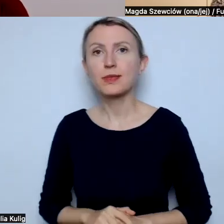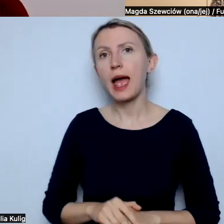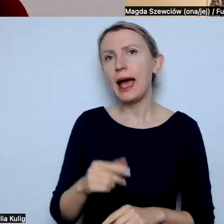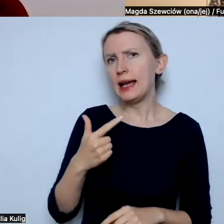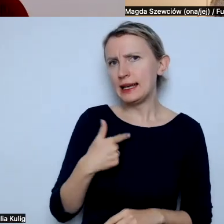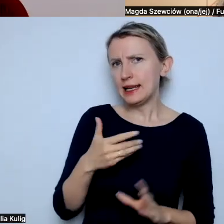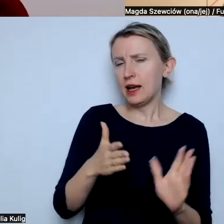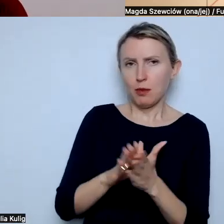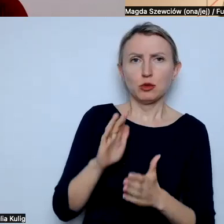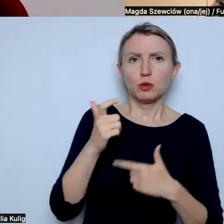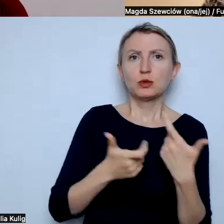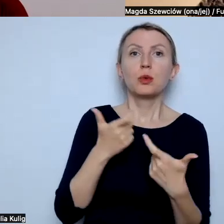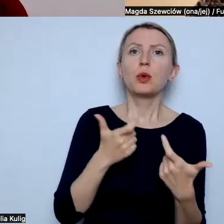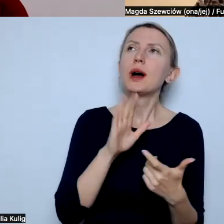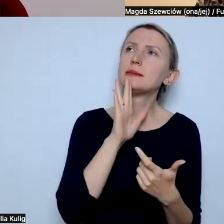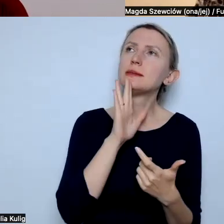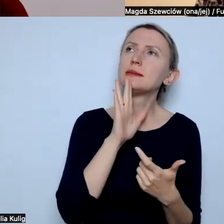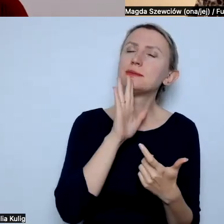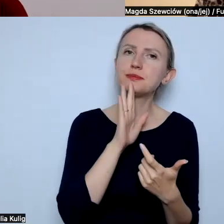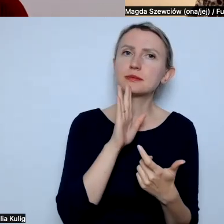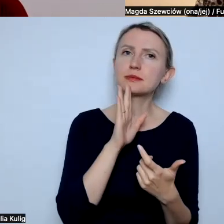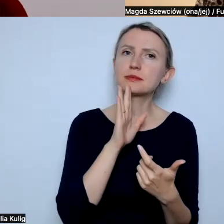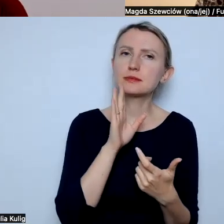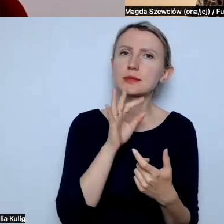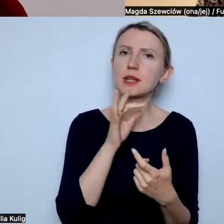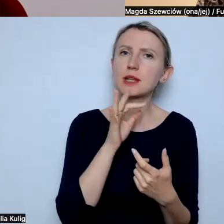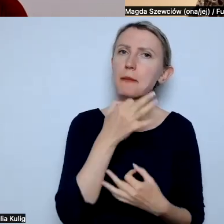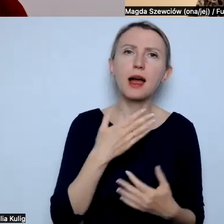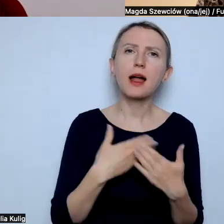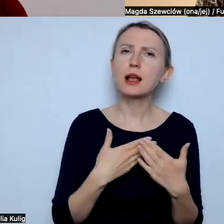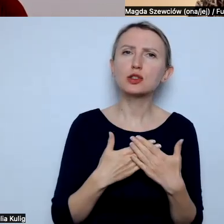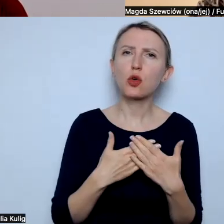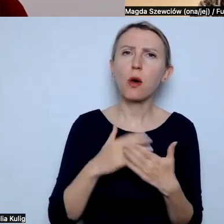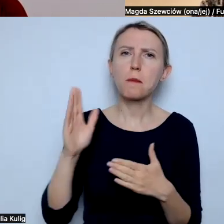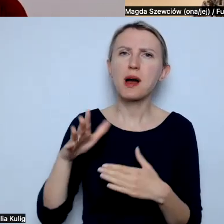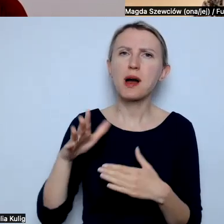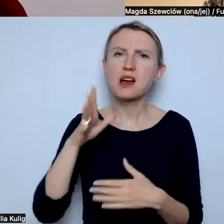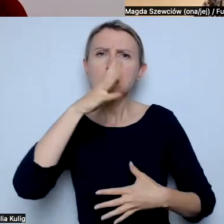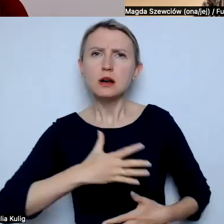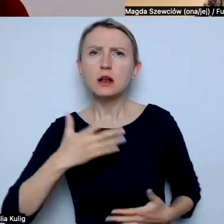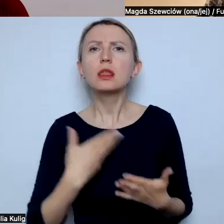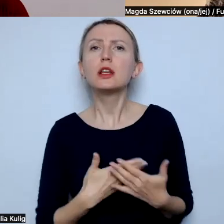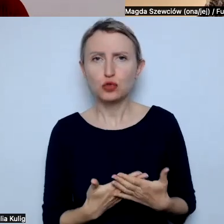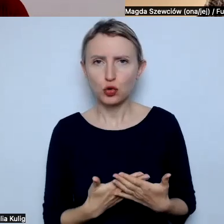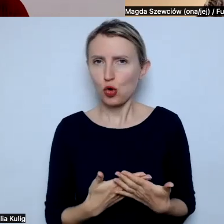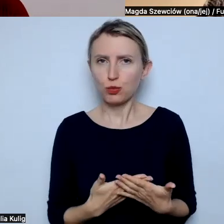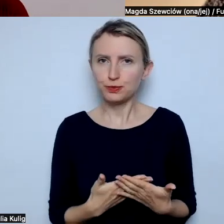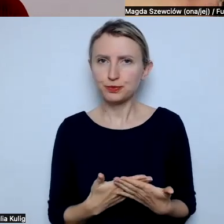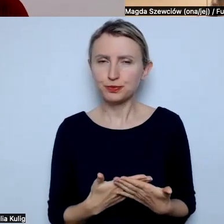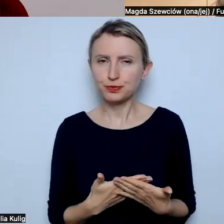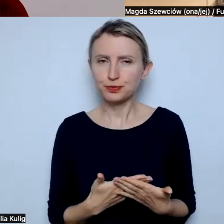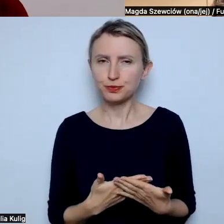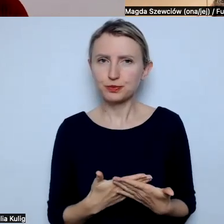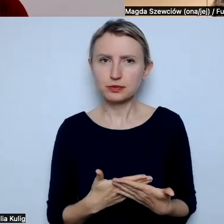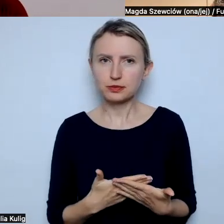od rozpakowania pytania, dlaczego są nastawione wrogo? W sensie od